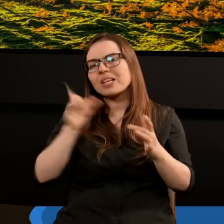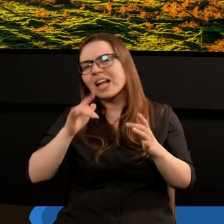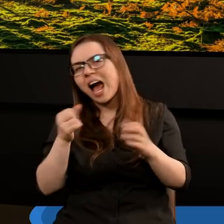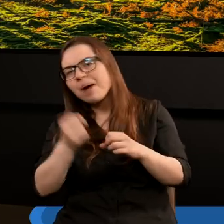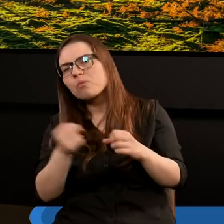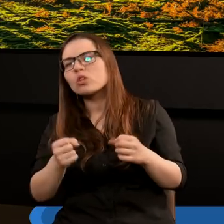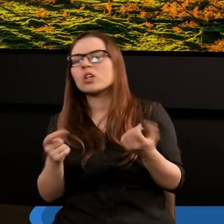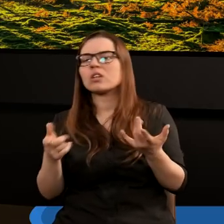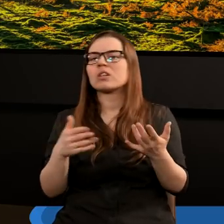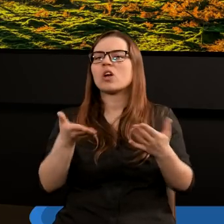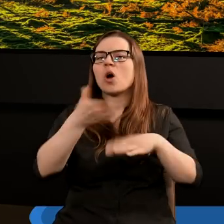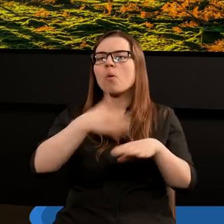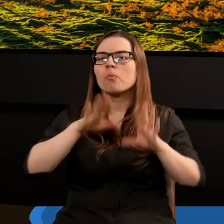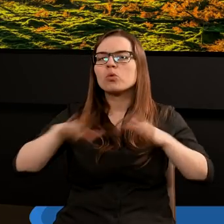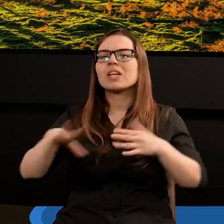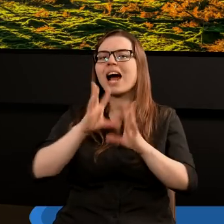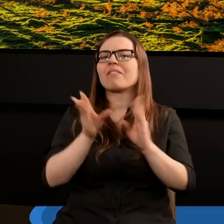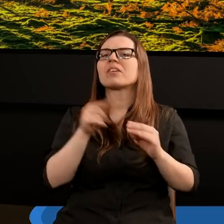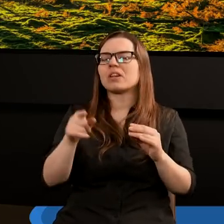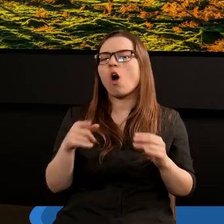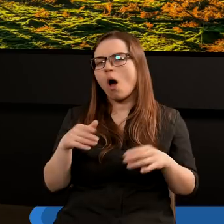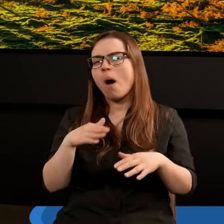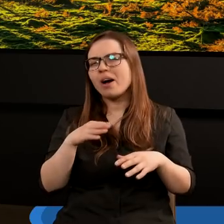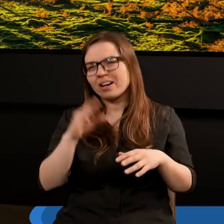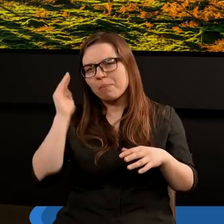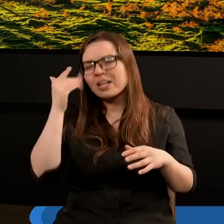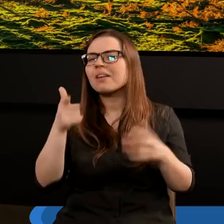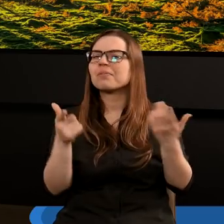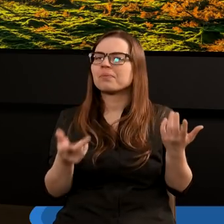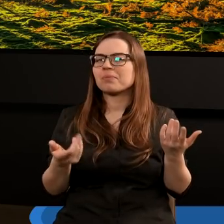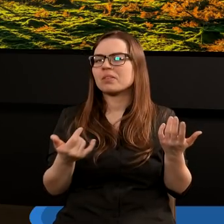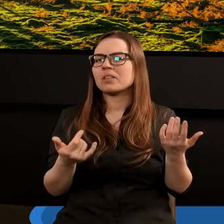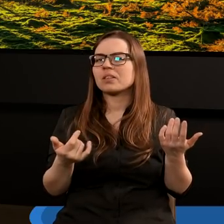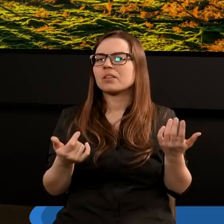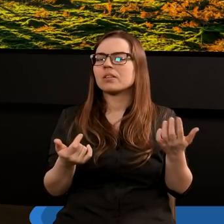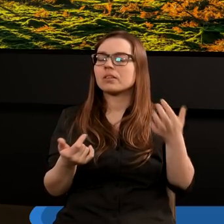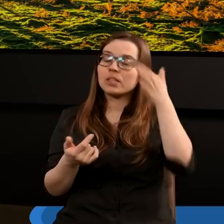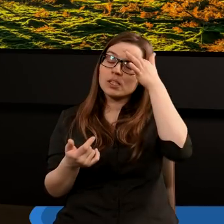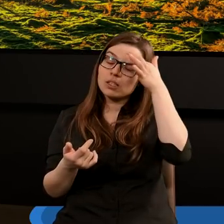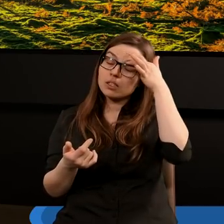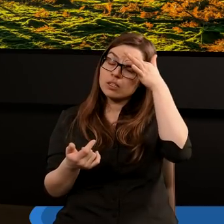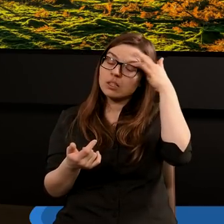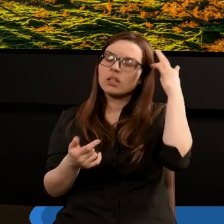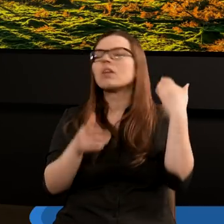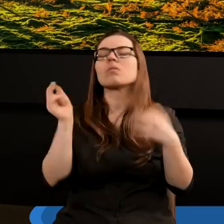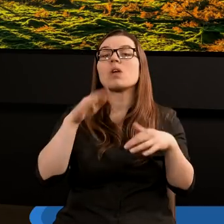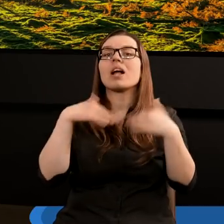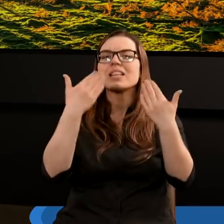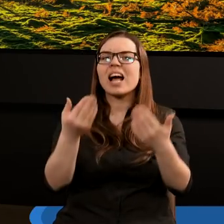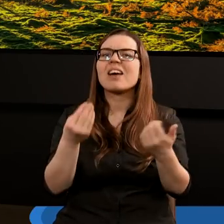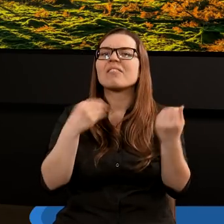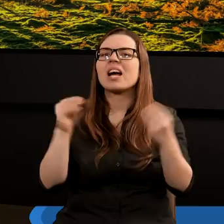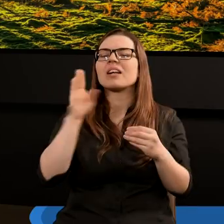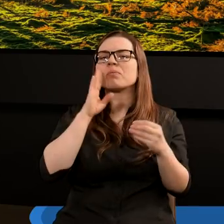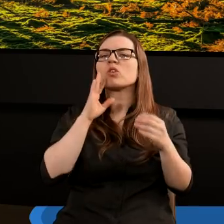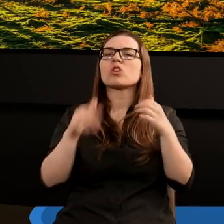postołami, później tę krainę opuścił, ale uzdrawia człowieka opętanego. Jest powiedziane w Słowie Bożym, czy napisane, że działy się wielkie cuda,